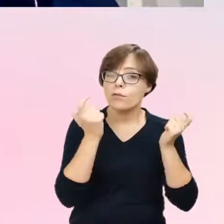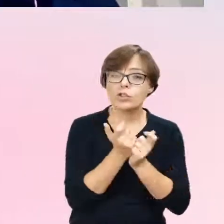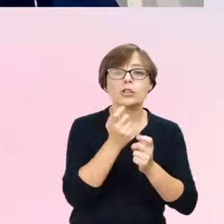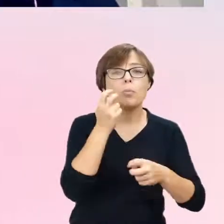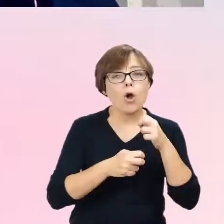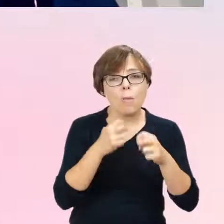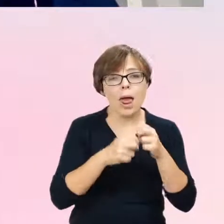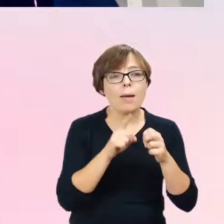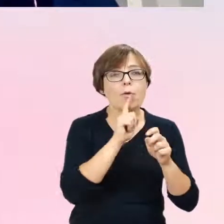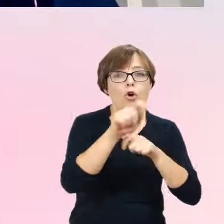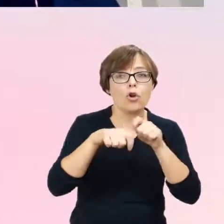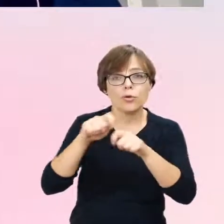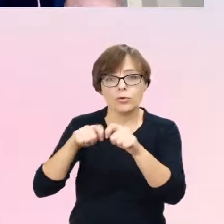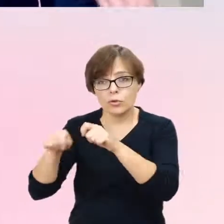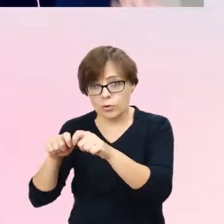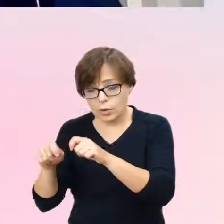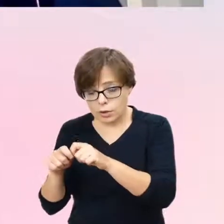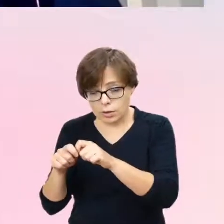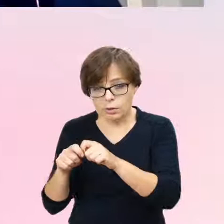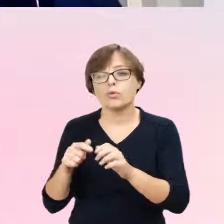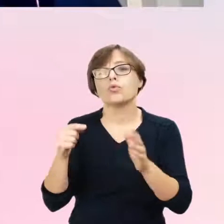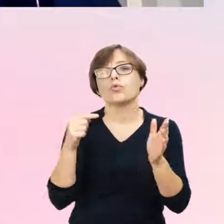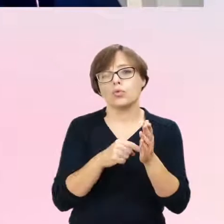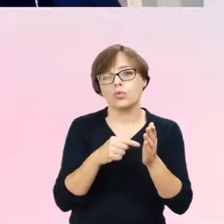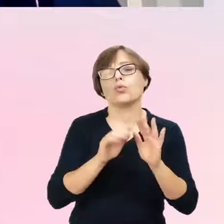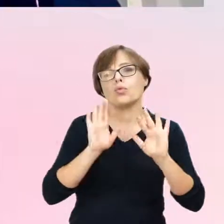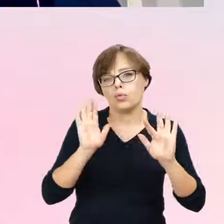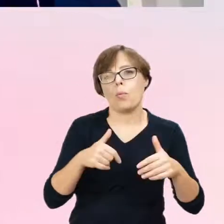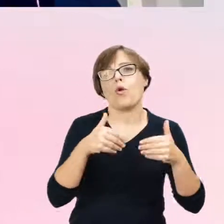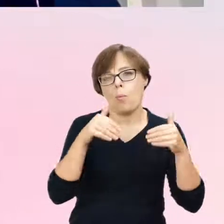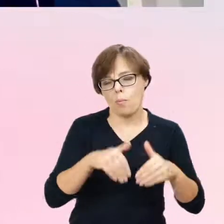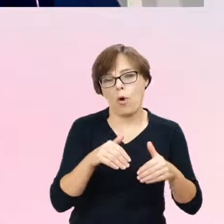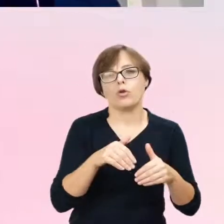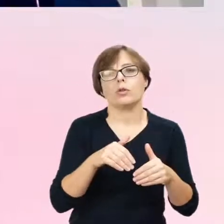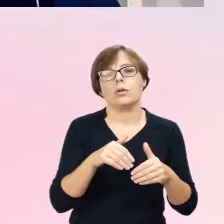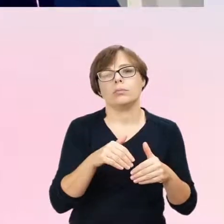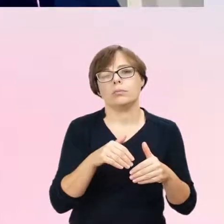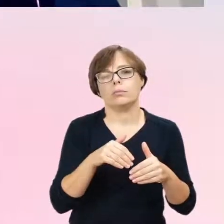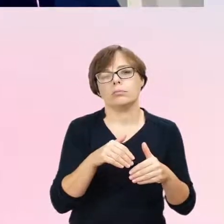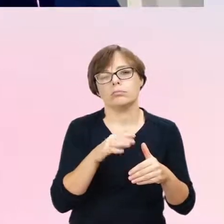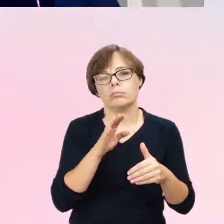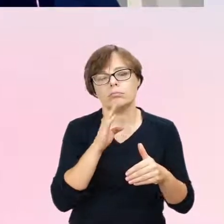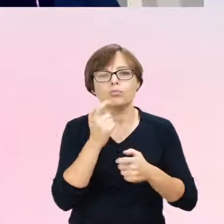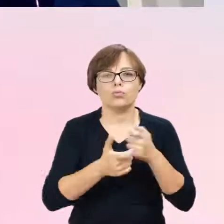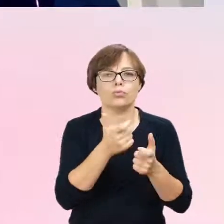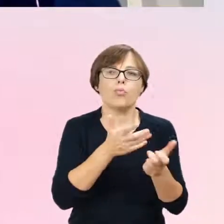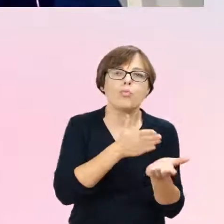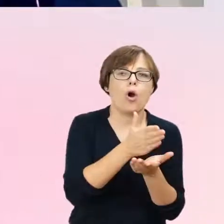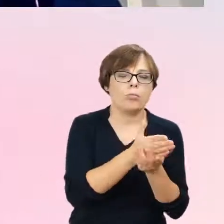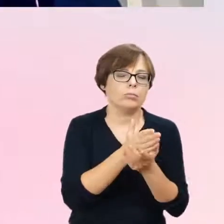interferować z dalszą terapią, możemy przejść do jakichkolwiek interwencji endokrynologicznych.